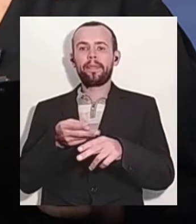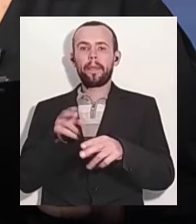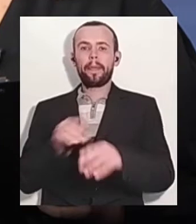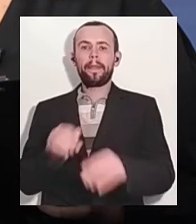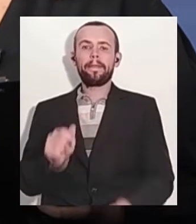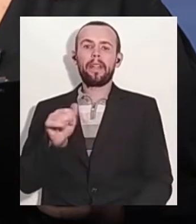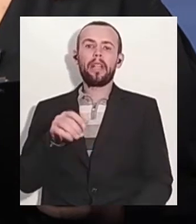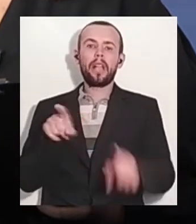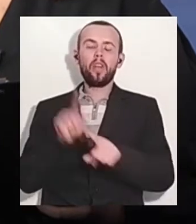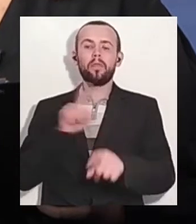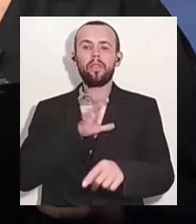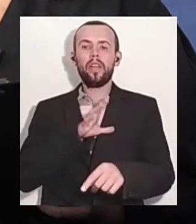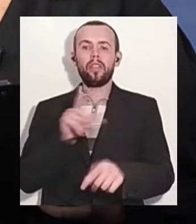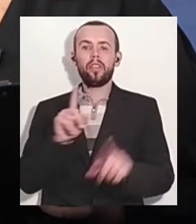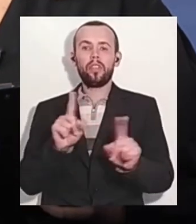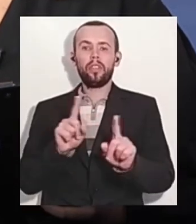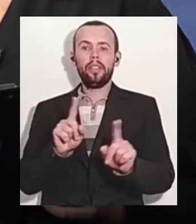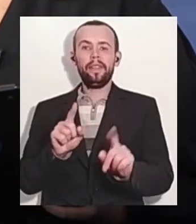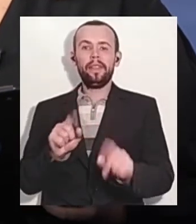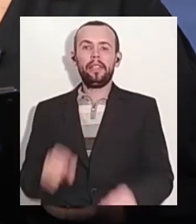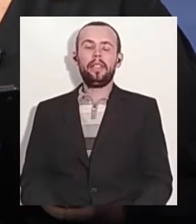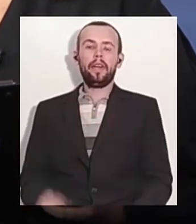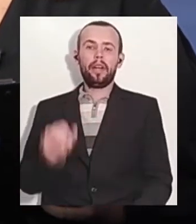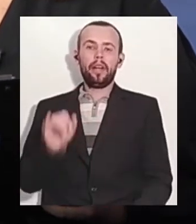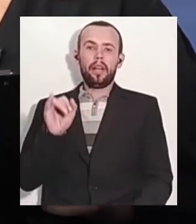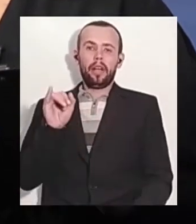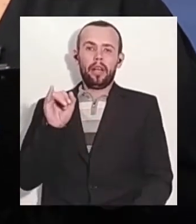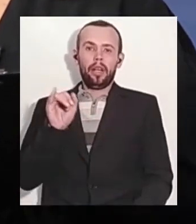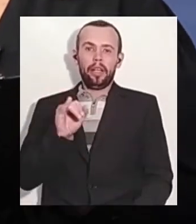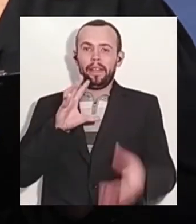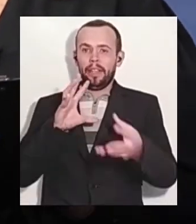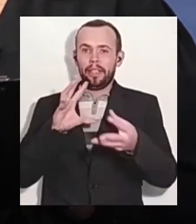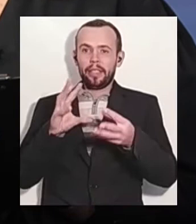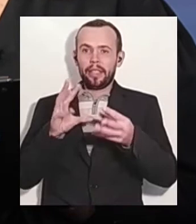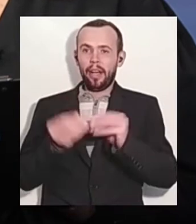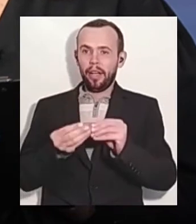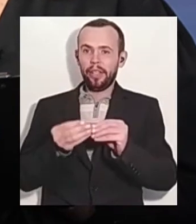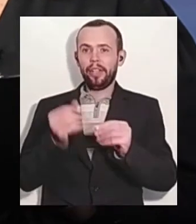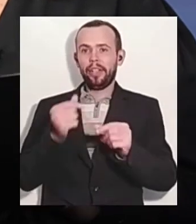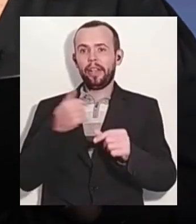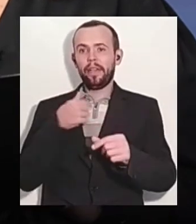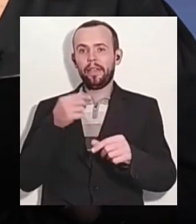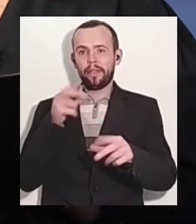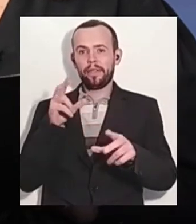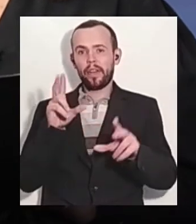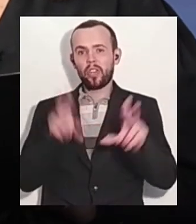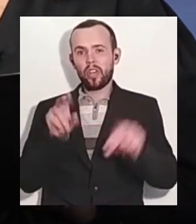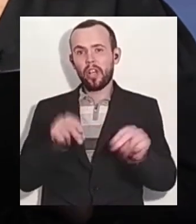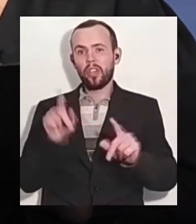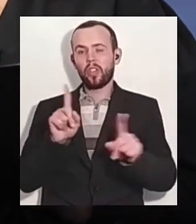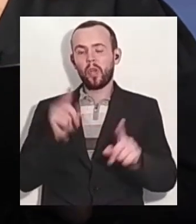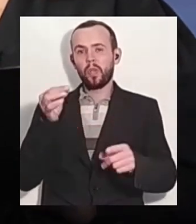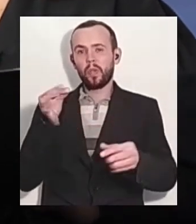самоушкодження собі, ну це відчай, це людський відчай. Ви розумієте, коли, я їх розумію, це коли вже